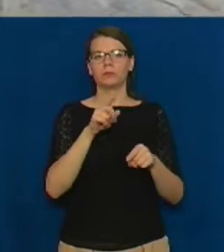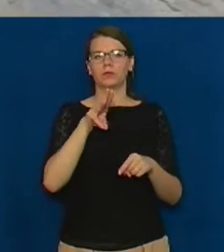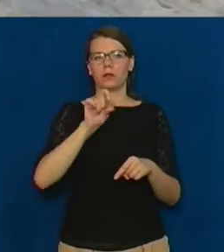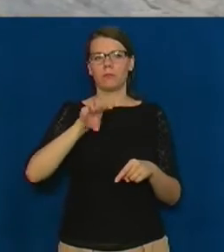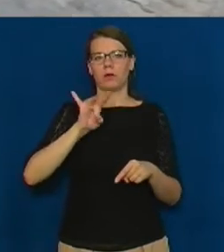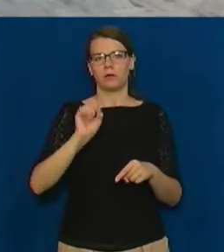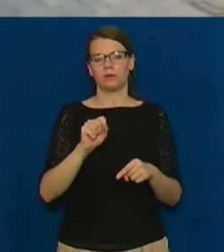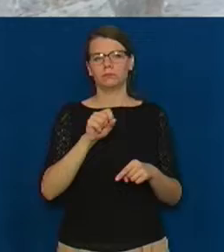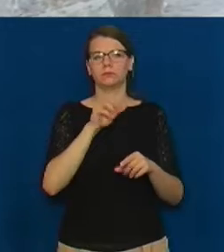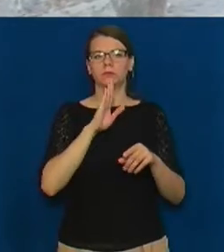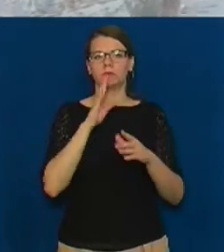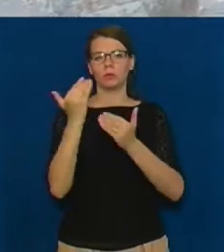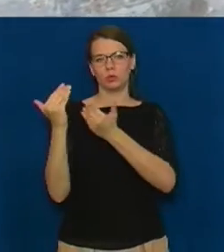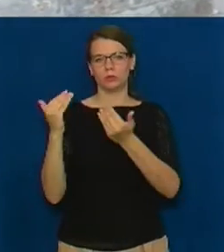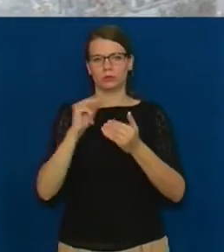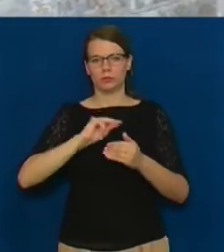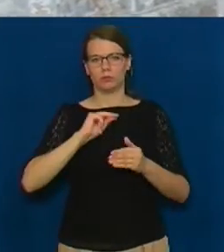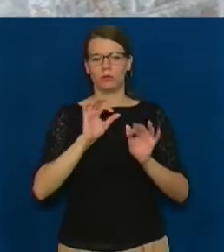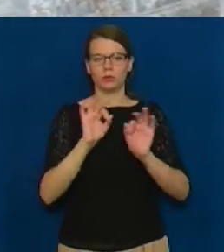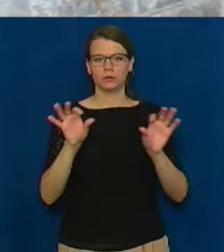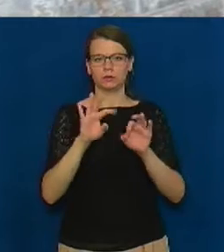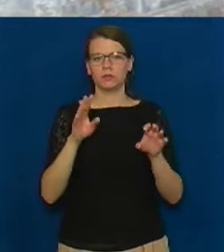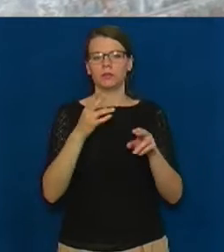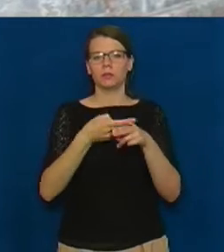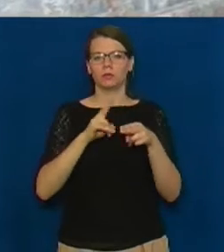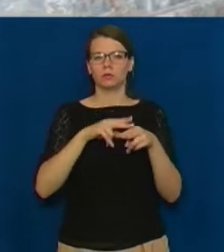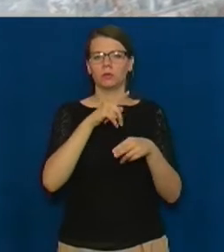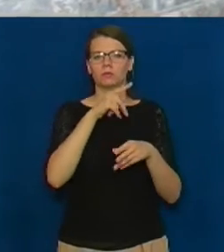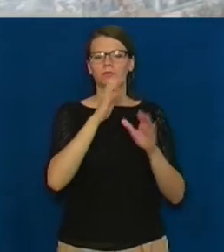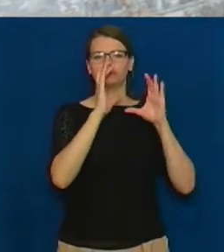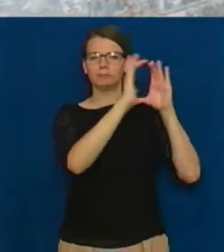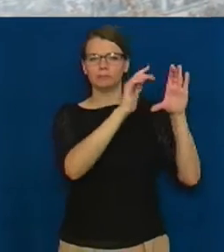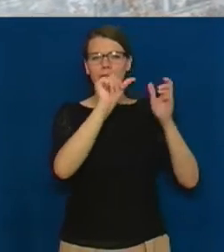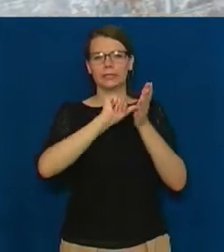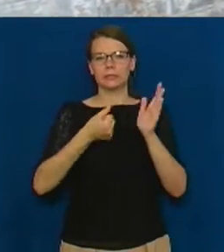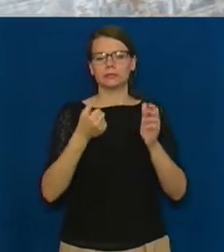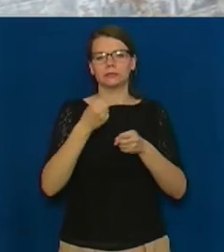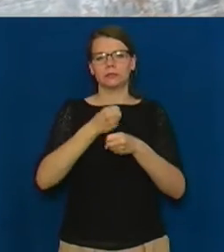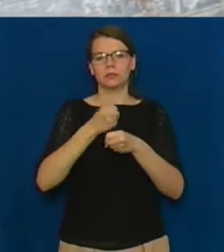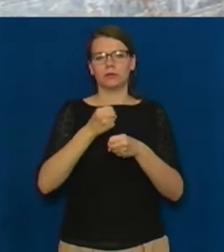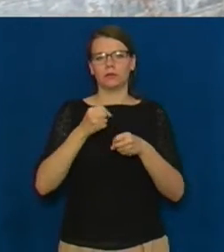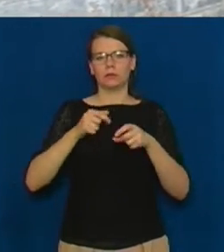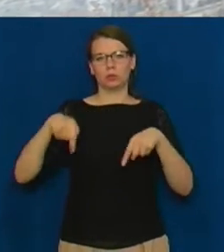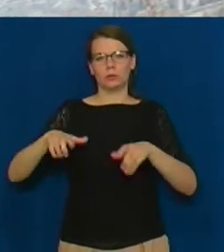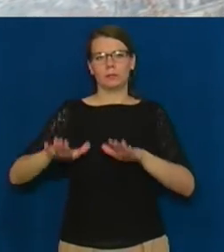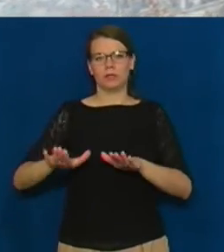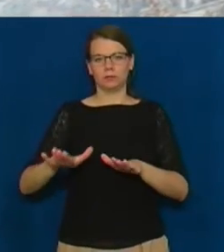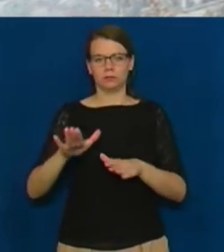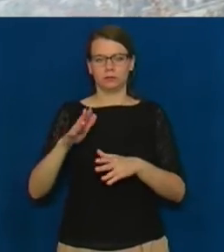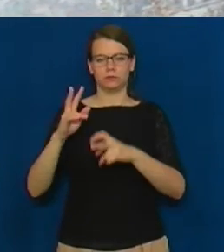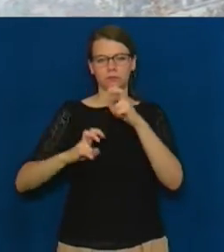Кургіна-Коваленко. Медальйон зроблений на місцевому виробництві, місцевого виробництва, кахляного заводу